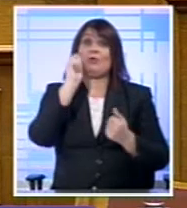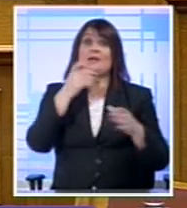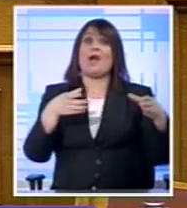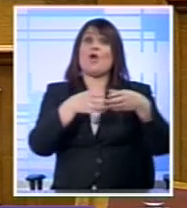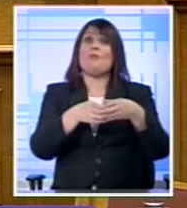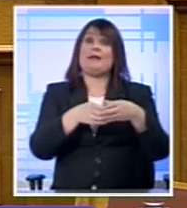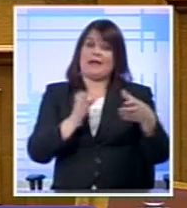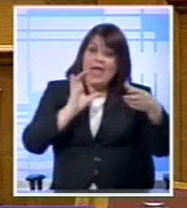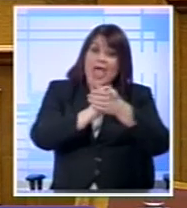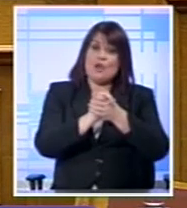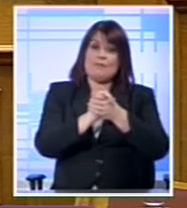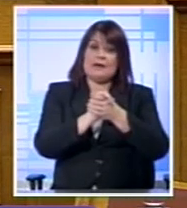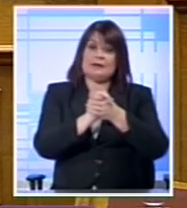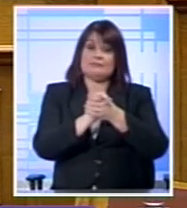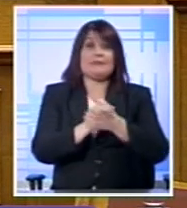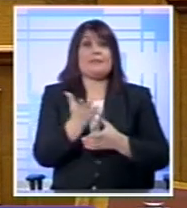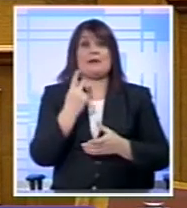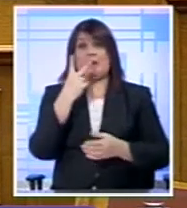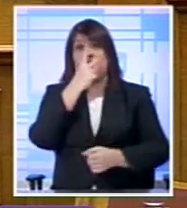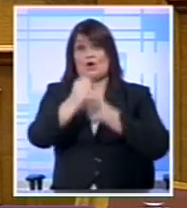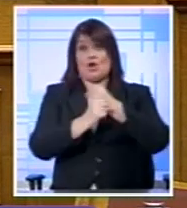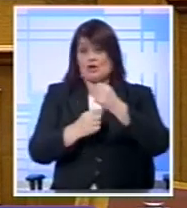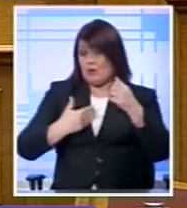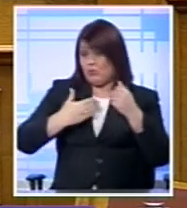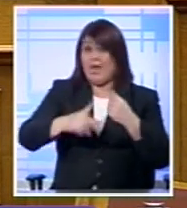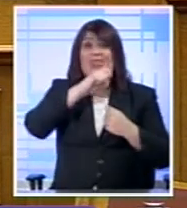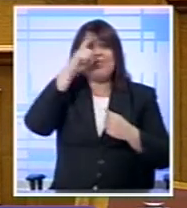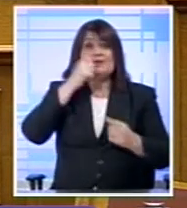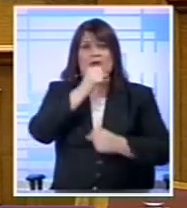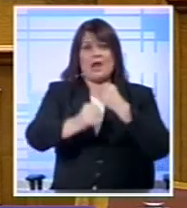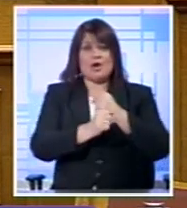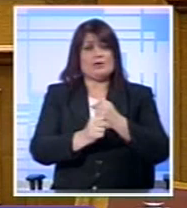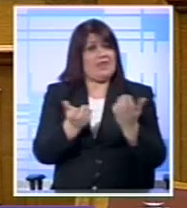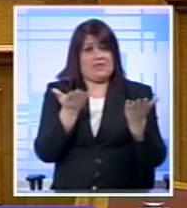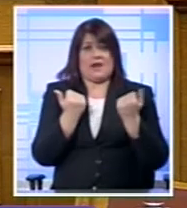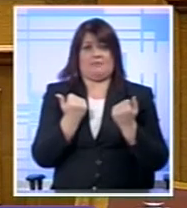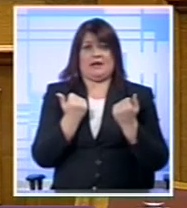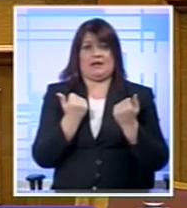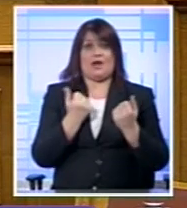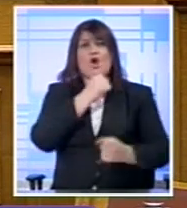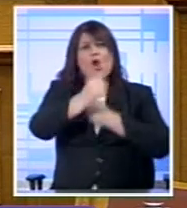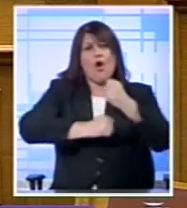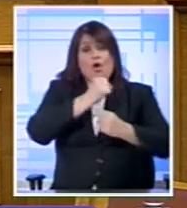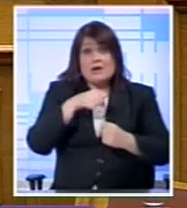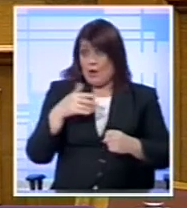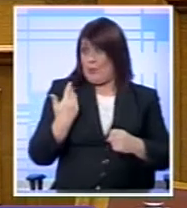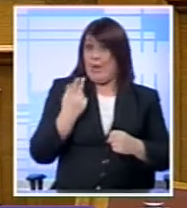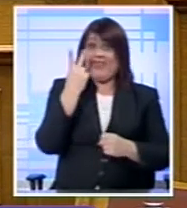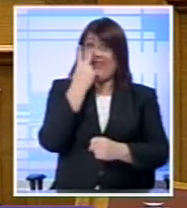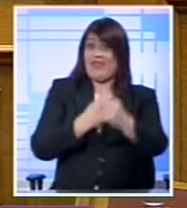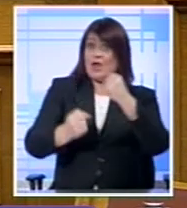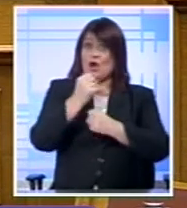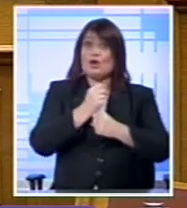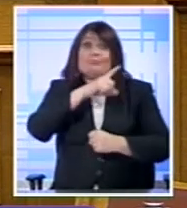Έλειπε αυτά τα δύο δύσκολα χρόνια Τα πιο δύσκολα των τελευταίων δεκαετιών Αυτή τη